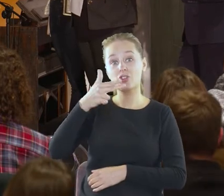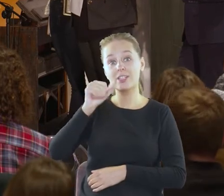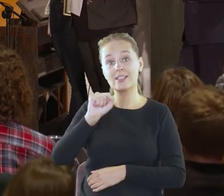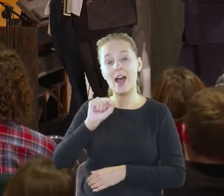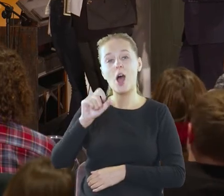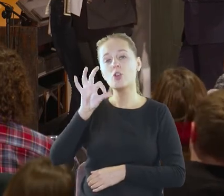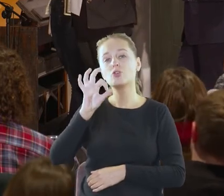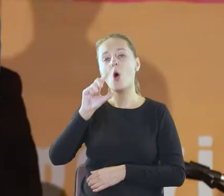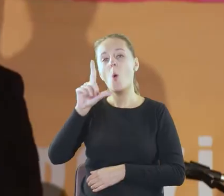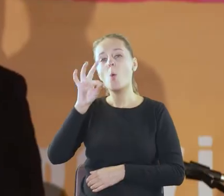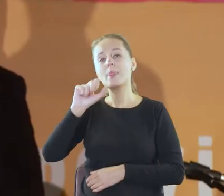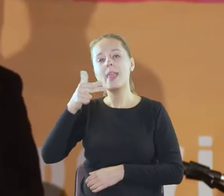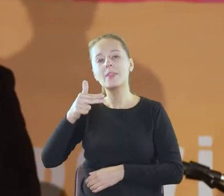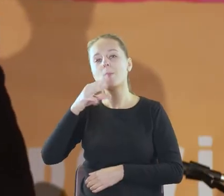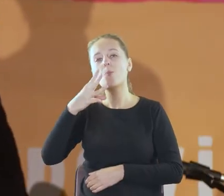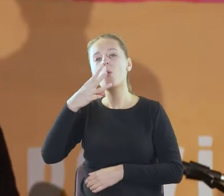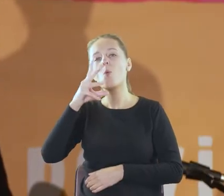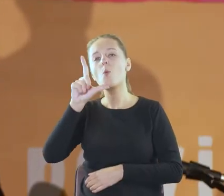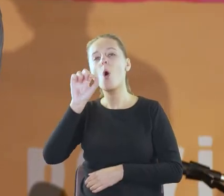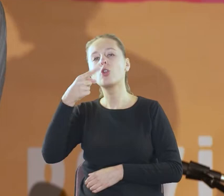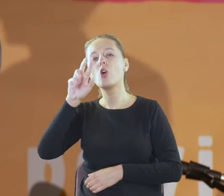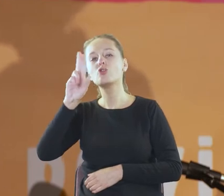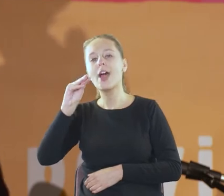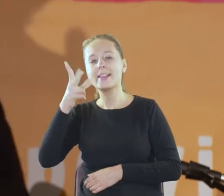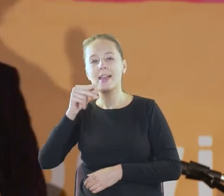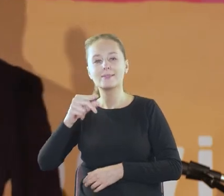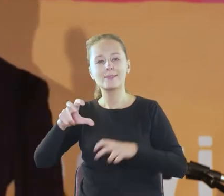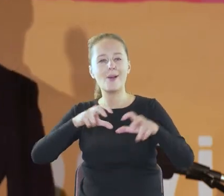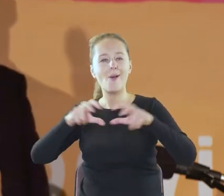-Młodożeniec, Krajowa Koordynatorka Nocy Bibliotek.